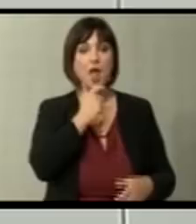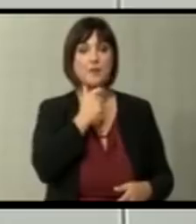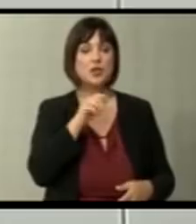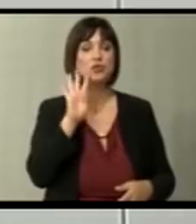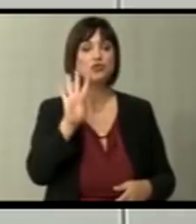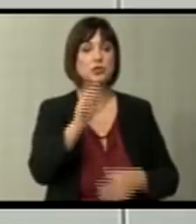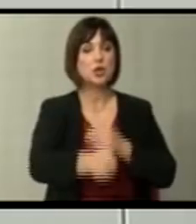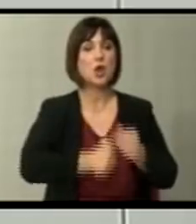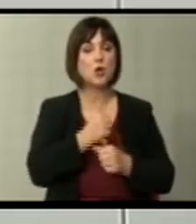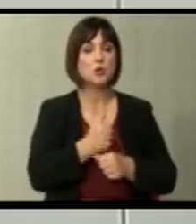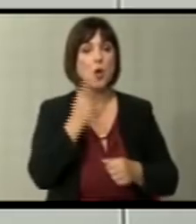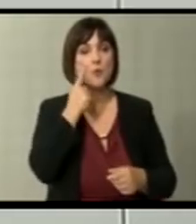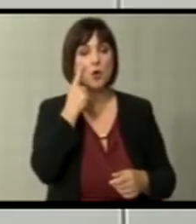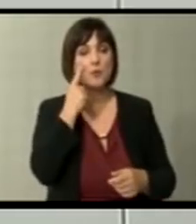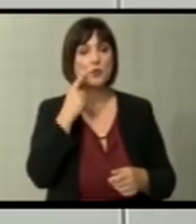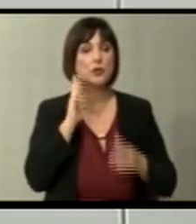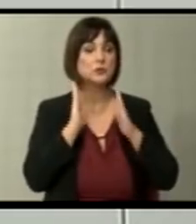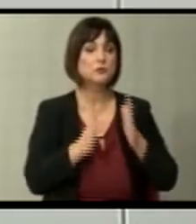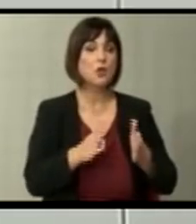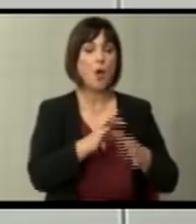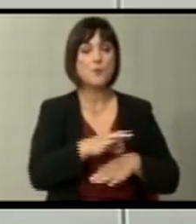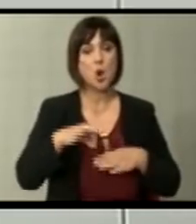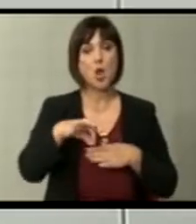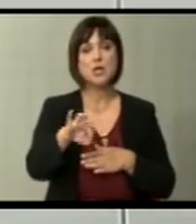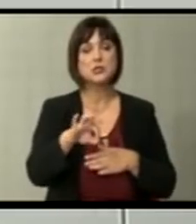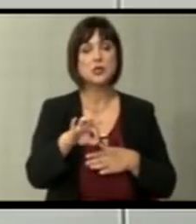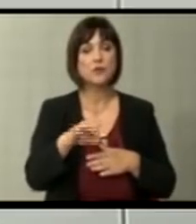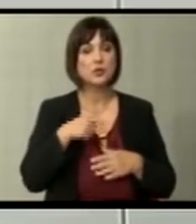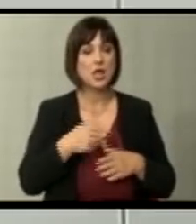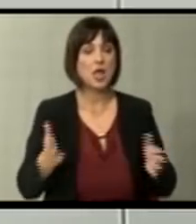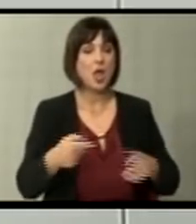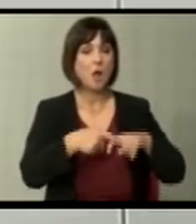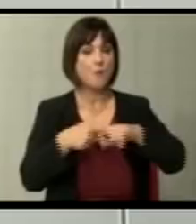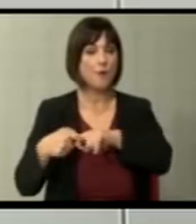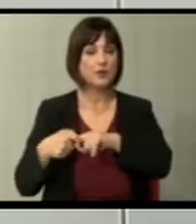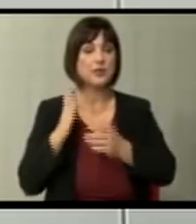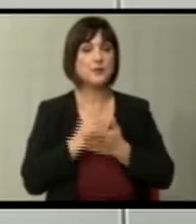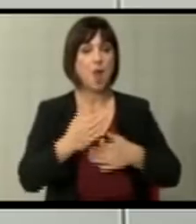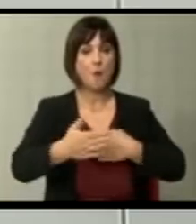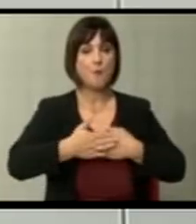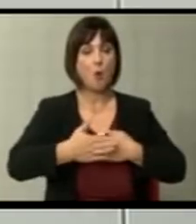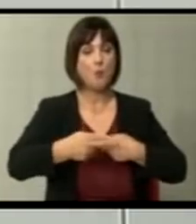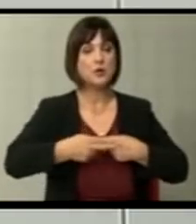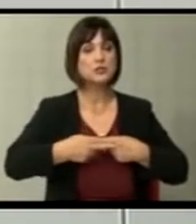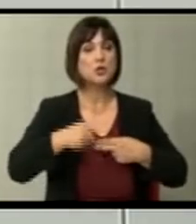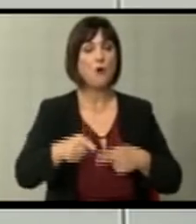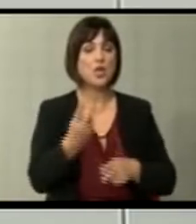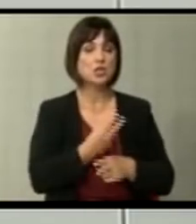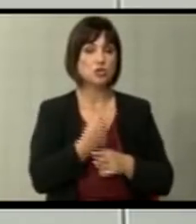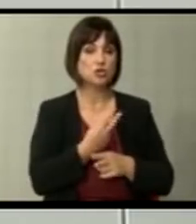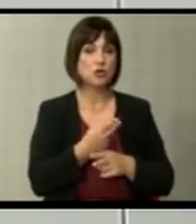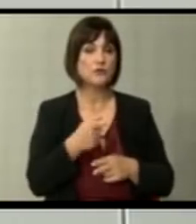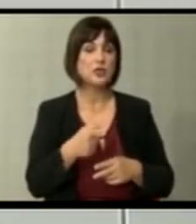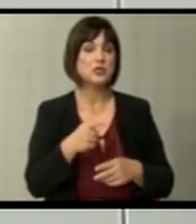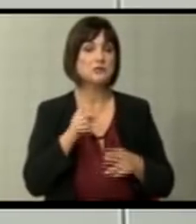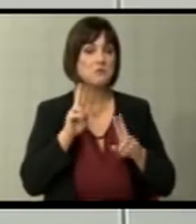Четири години се обидуваат со инфраструктурни проекти, да ги поврзат, да бидат поблизки овие држави и за